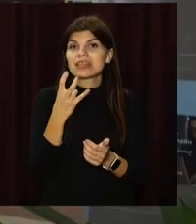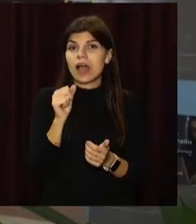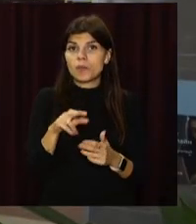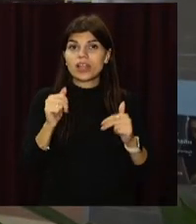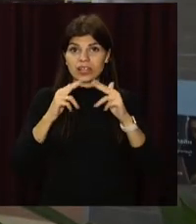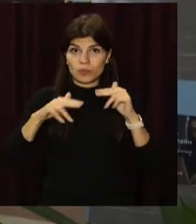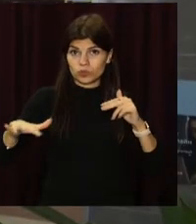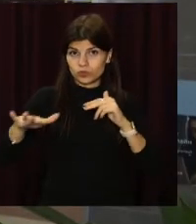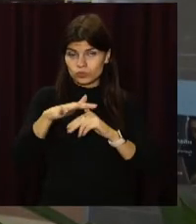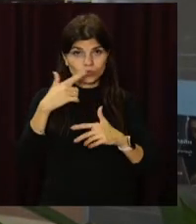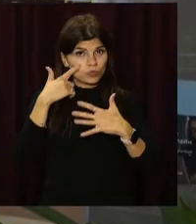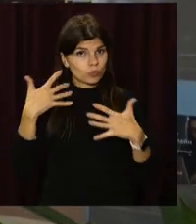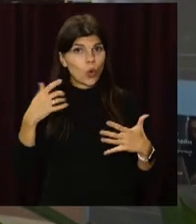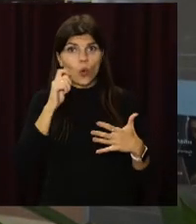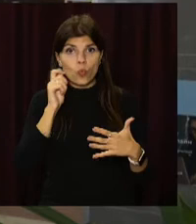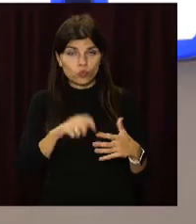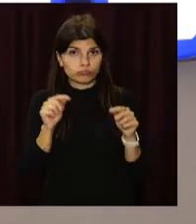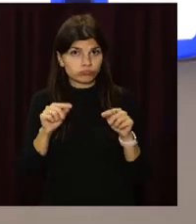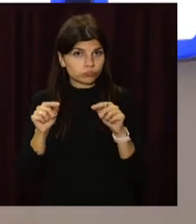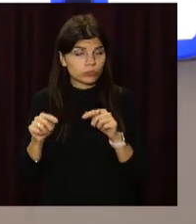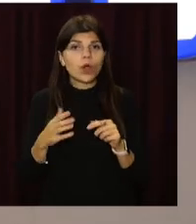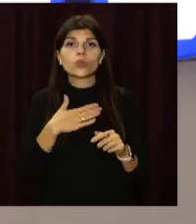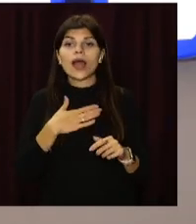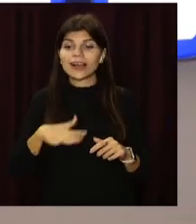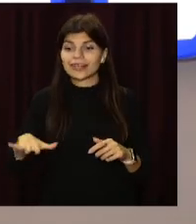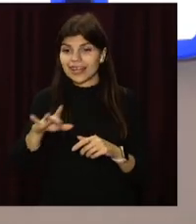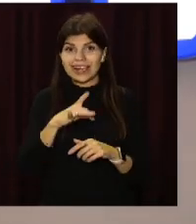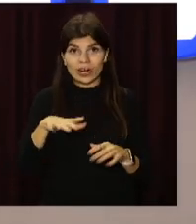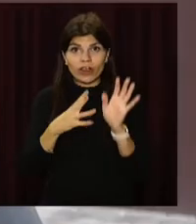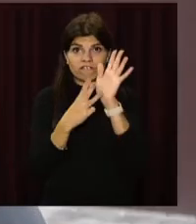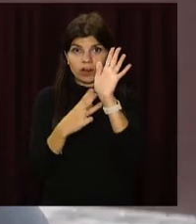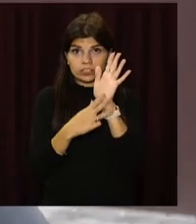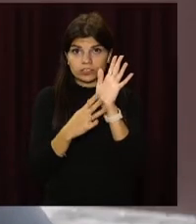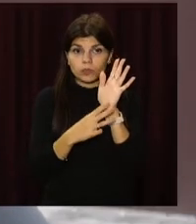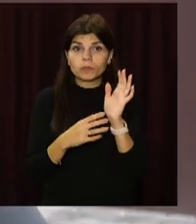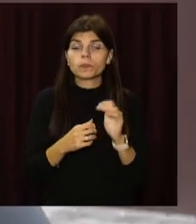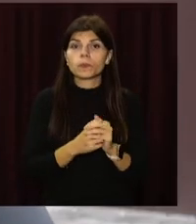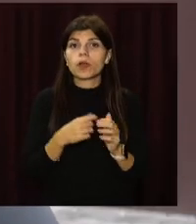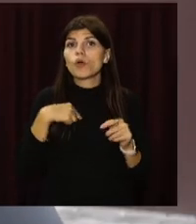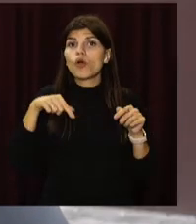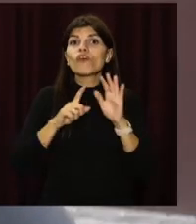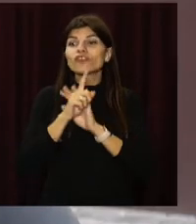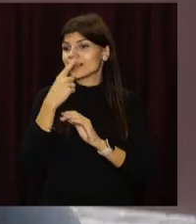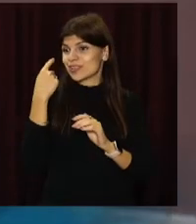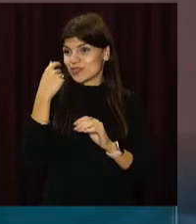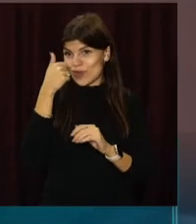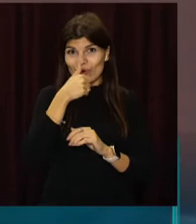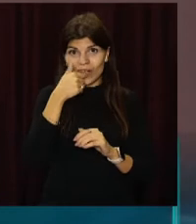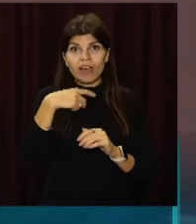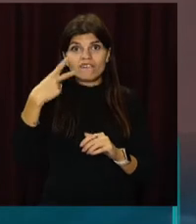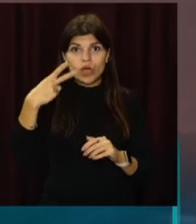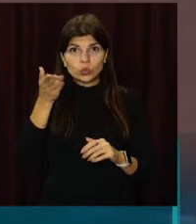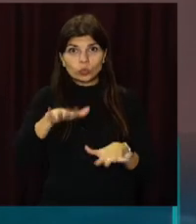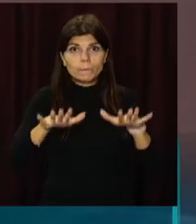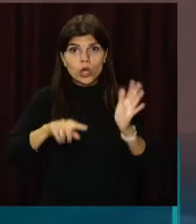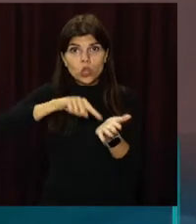Дніпропетровщині найбільша в Україні. Їх в нашому районі – 80. З початку року ми відкрили 23 ЦНАПів, від нещодавно ми